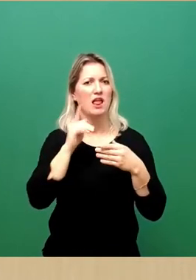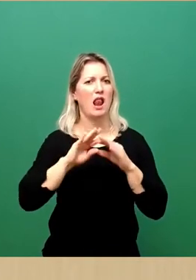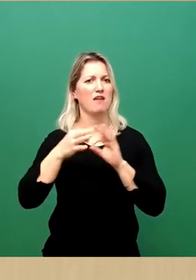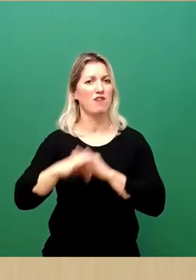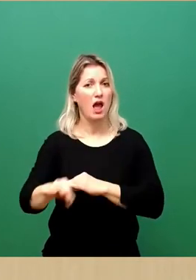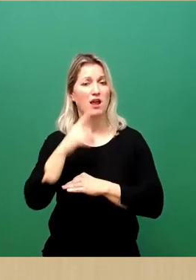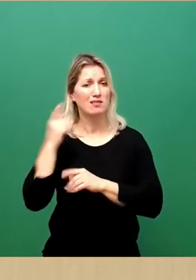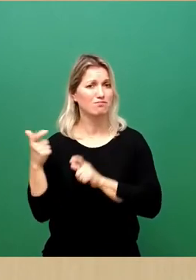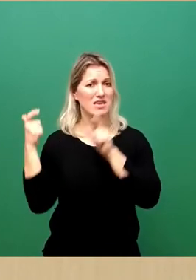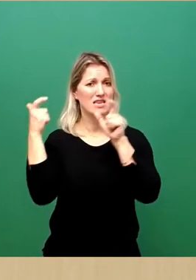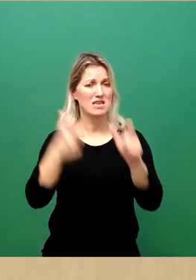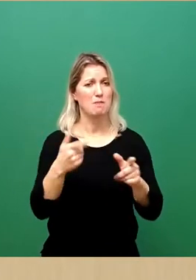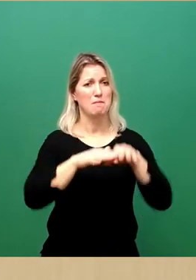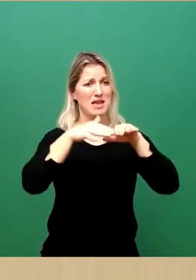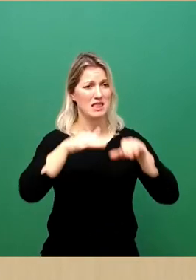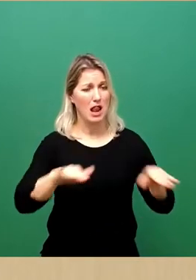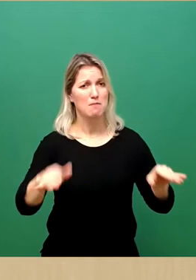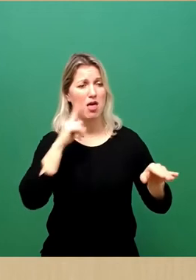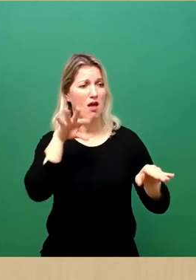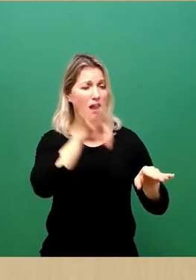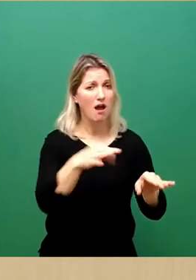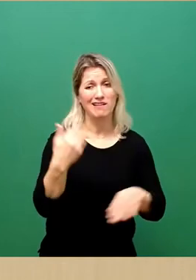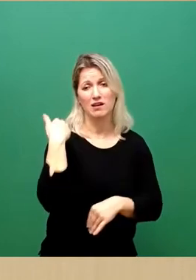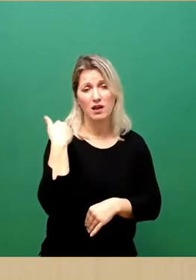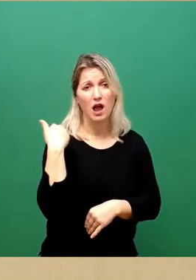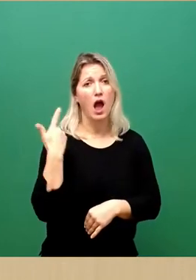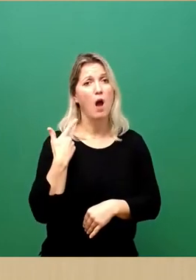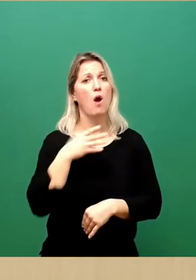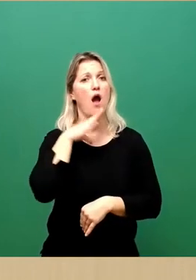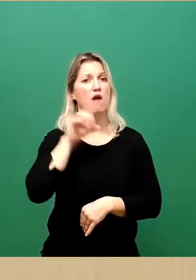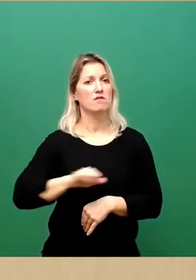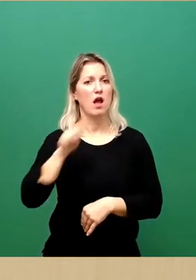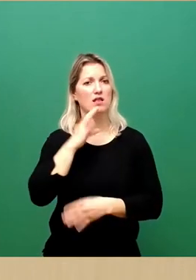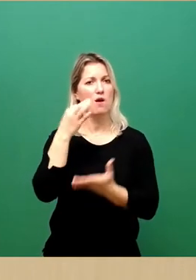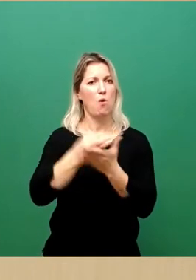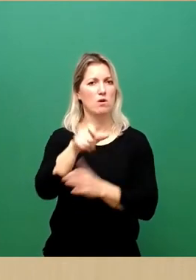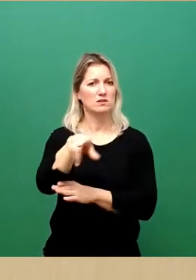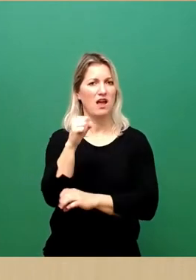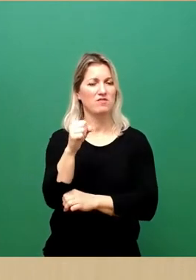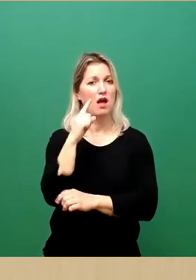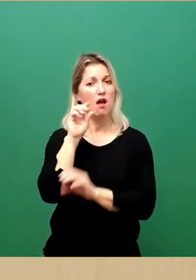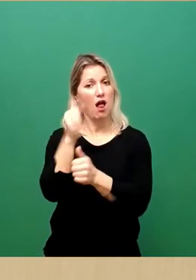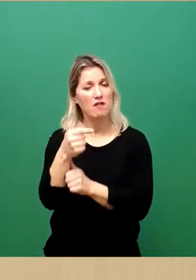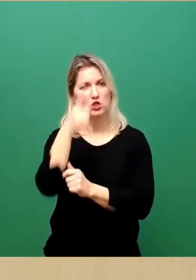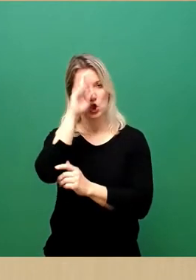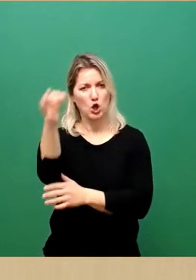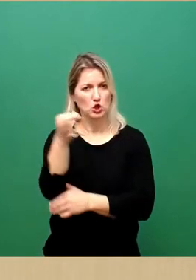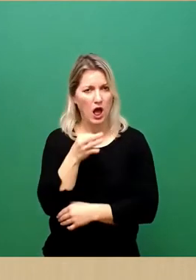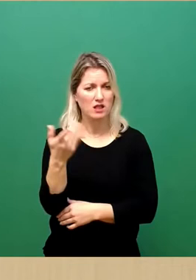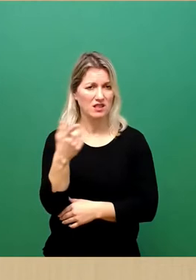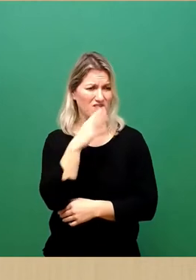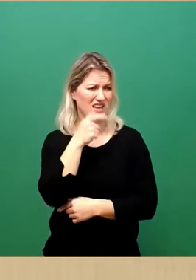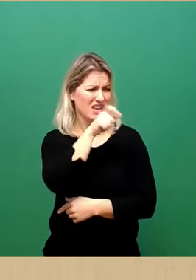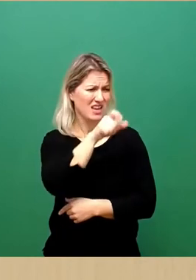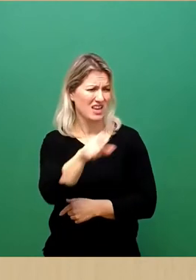zuletzt afghanischen Ortskräften halfen, nach Deutschland zu kommen und aktuell, wie viele andere Organisationen und Privatmenschen, Geflüchteten aus der